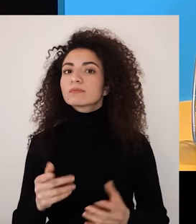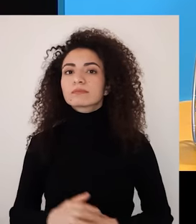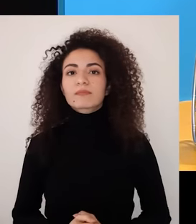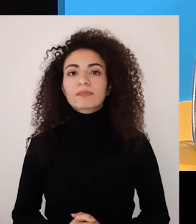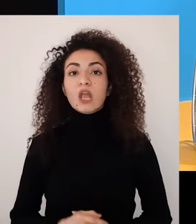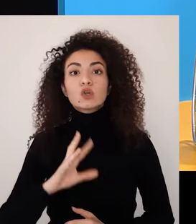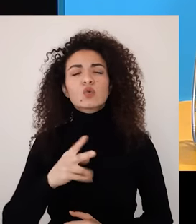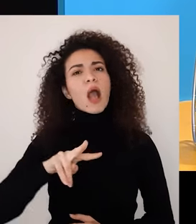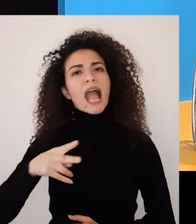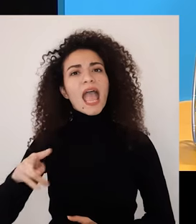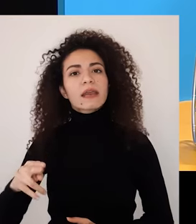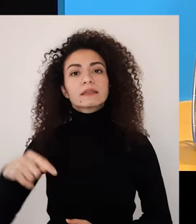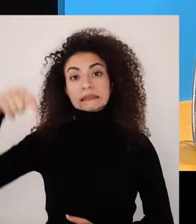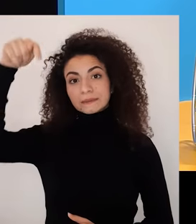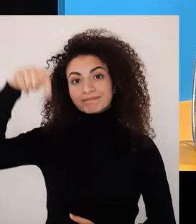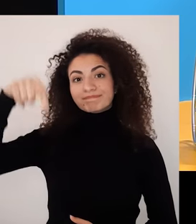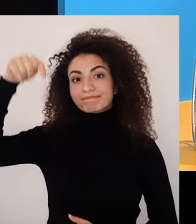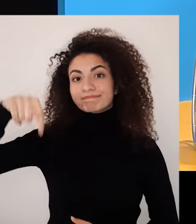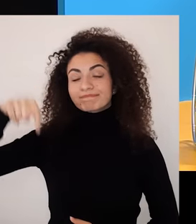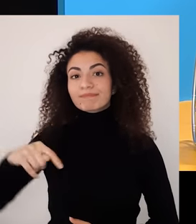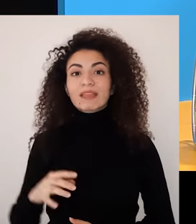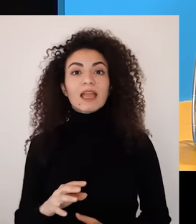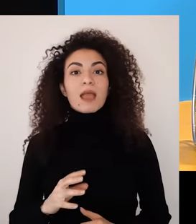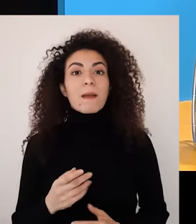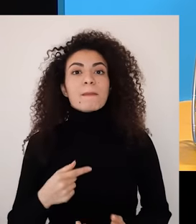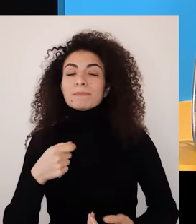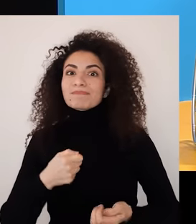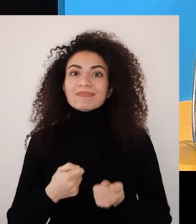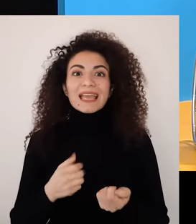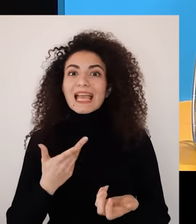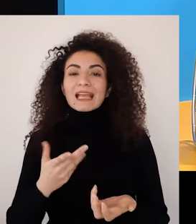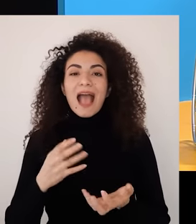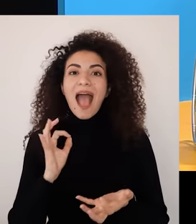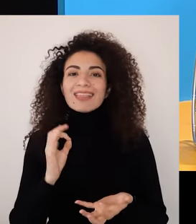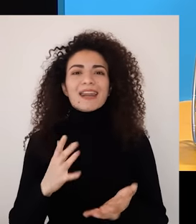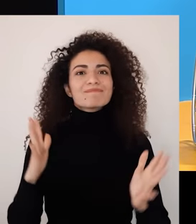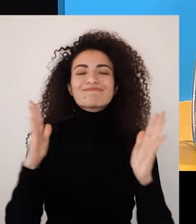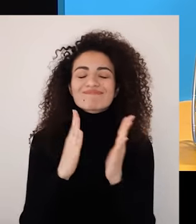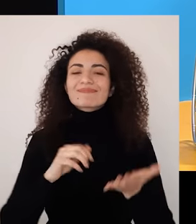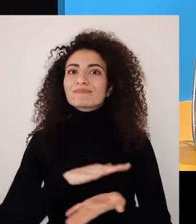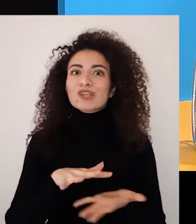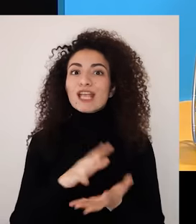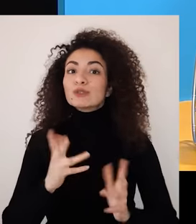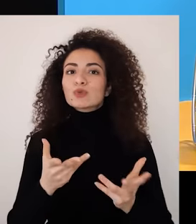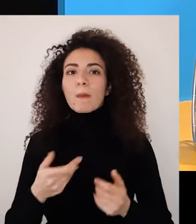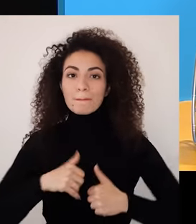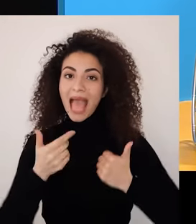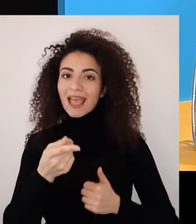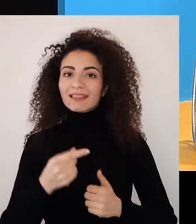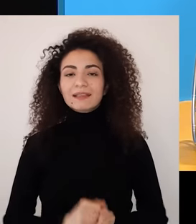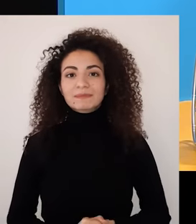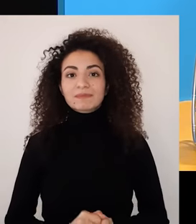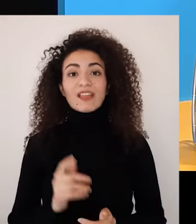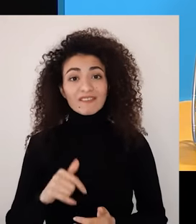بتحديد الأمور اللي بتأمن لك الحماية والأمان من خلال الأسهم العمودية المتجهة صوب الأعلى